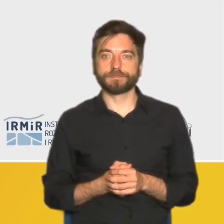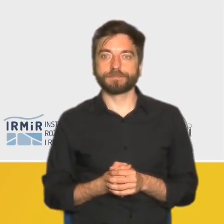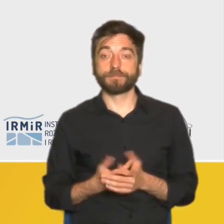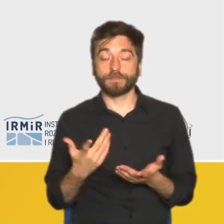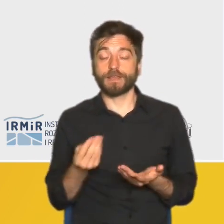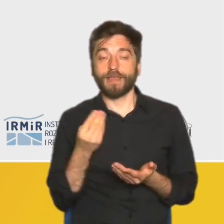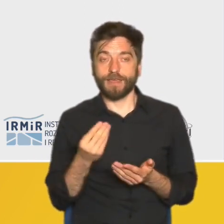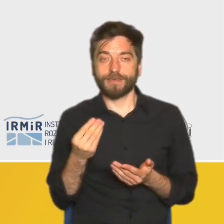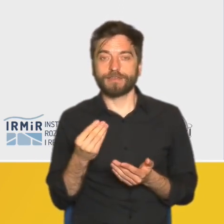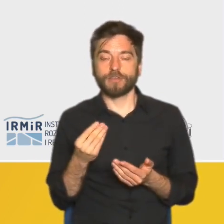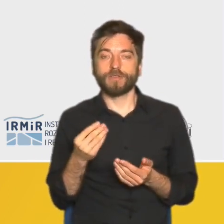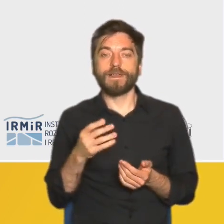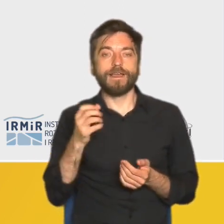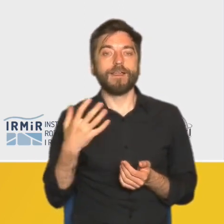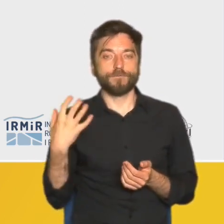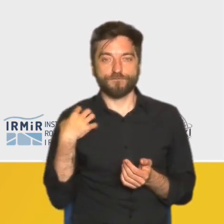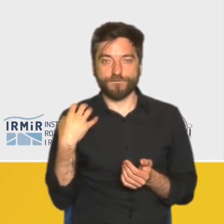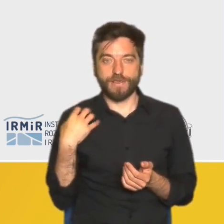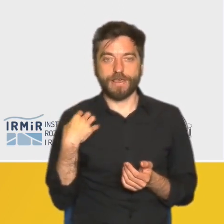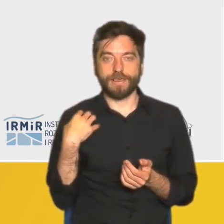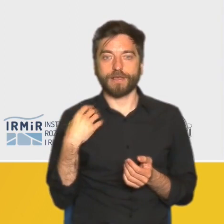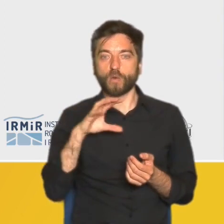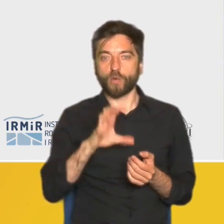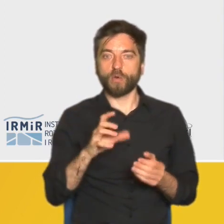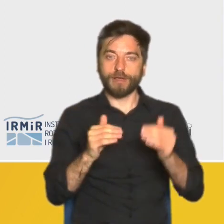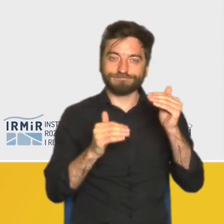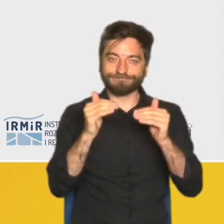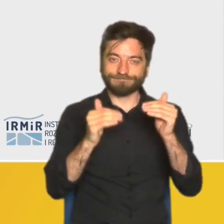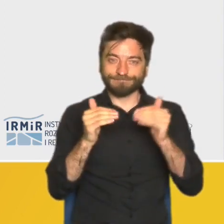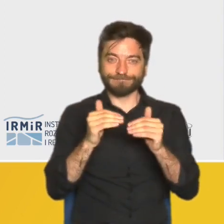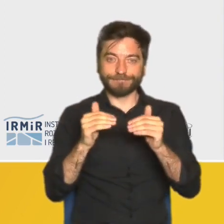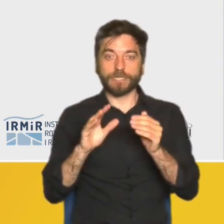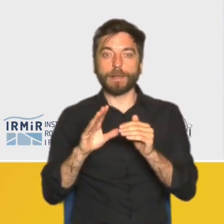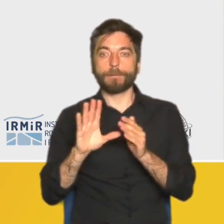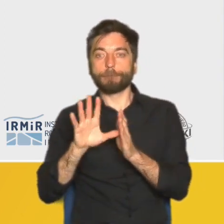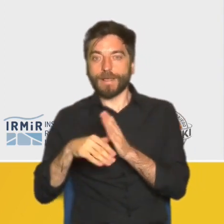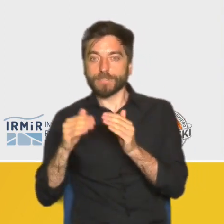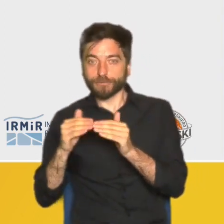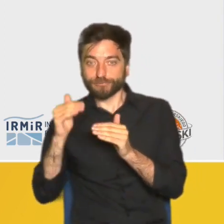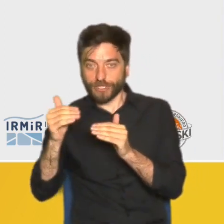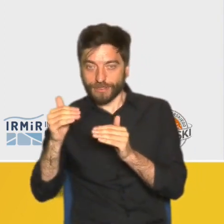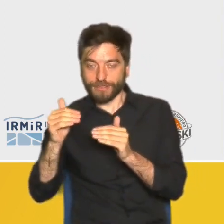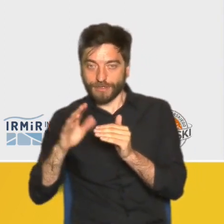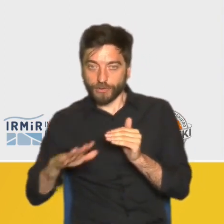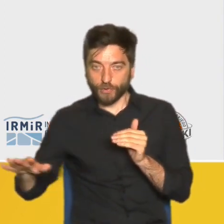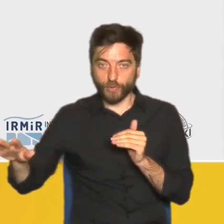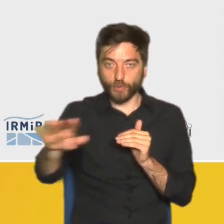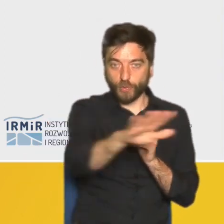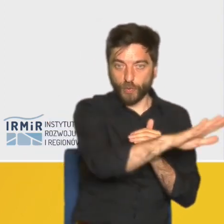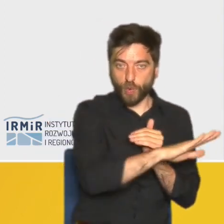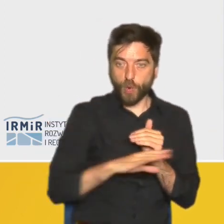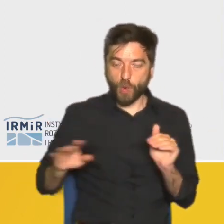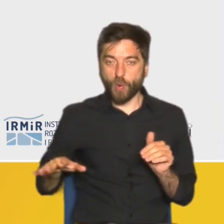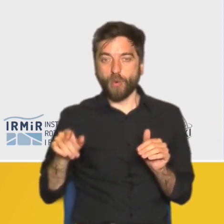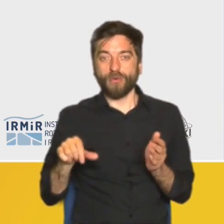I kwestia wieku, tak, czy tej demografii tego, że przedmieścia to też jest obszar, który być może nawet szybciej niż miasto